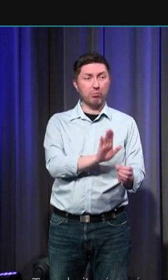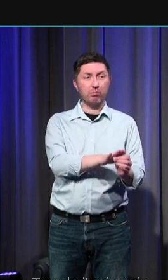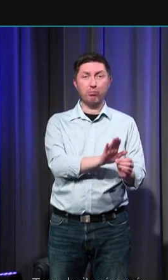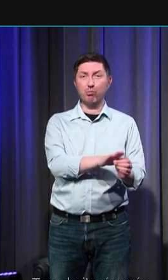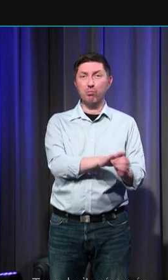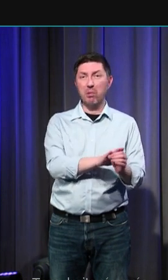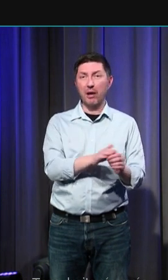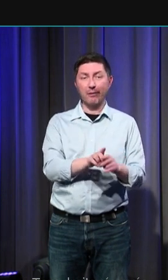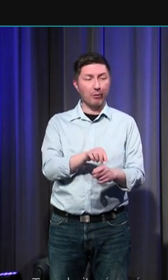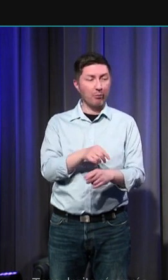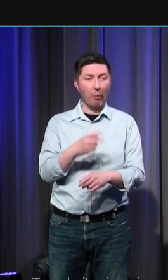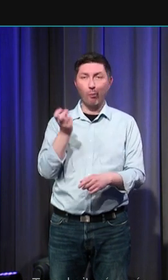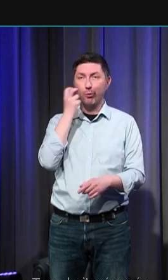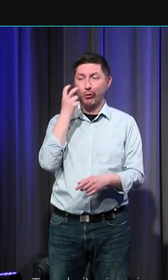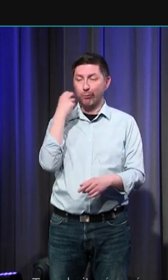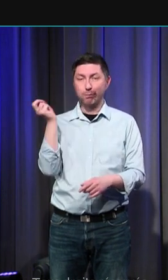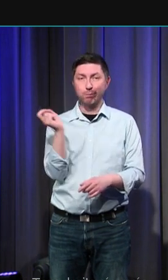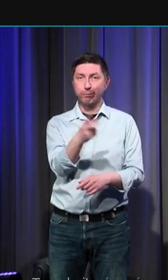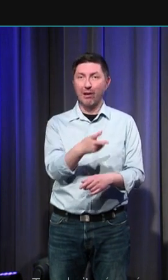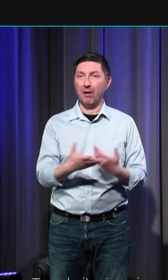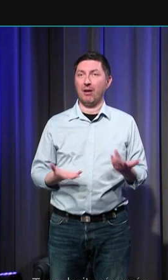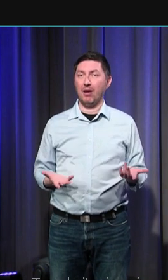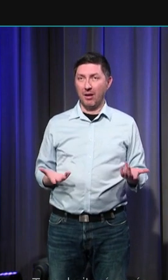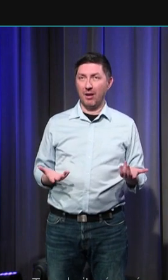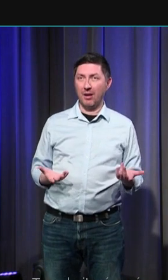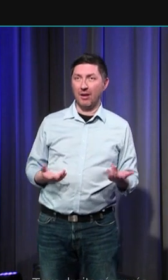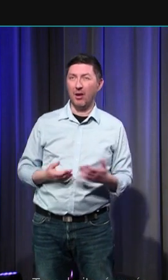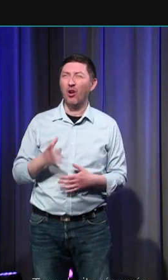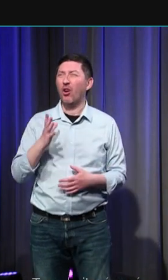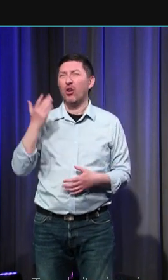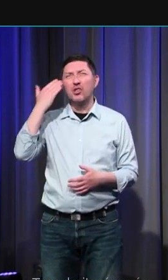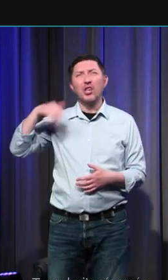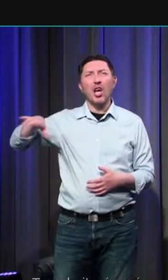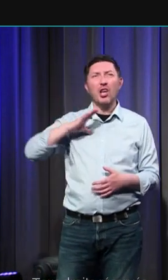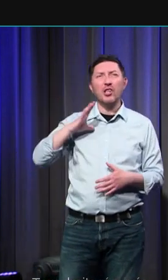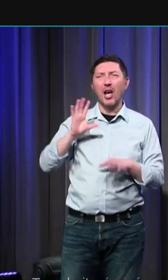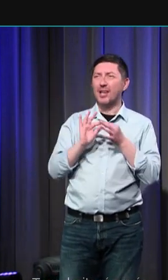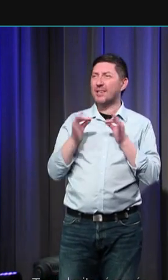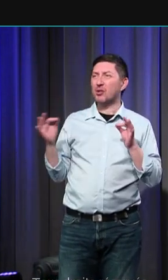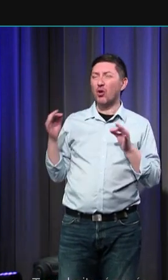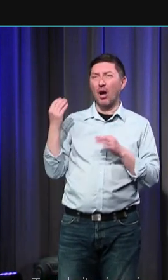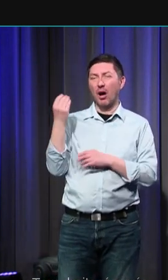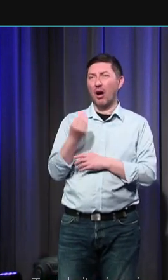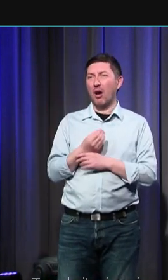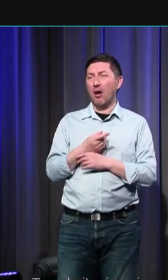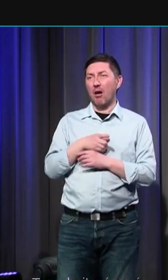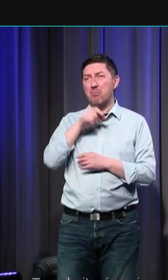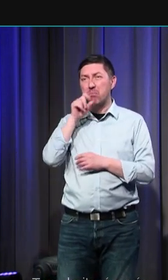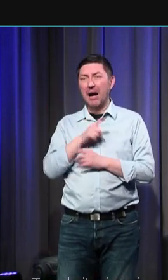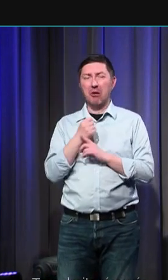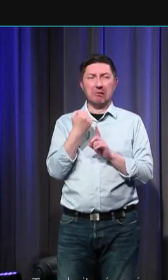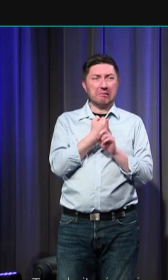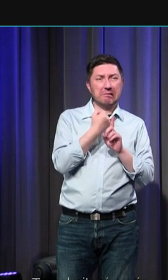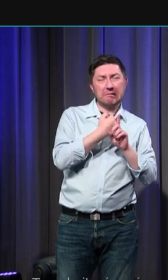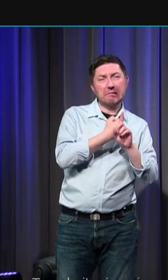il n'avait pas de sépulture il n'avait pas de nom on a tous en mémoire des faits divers où des parents se battent pour qu'un enfant décédé prématurément